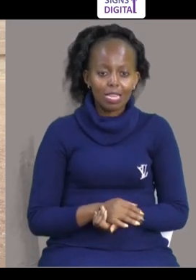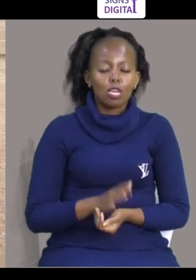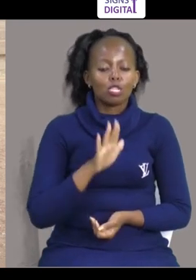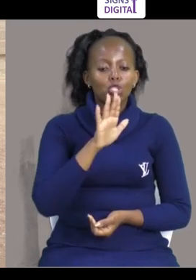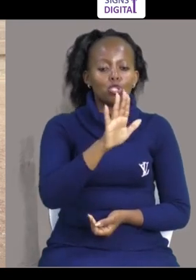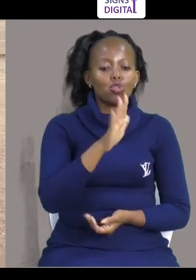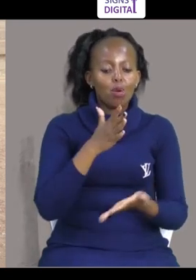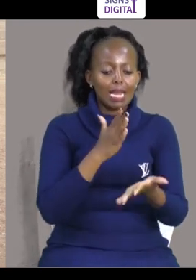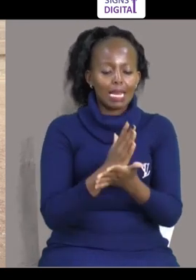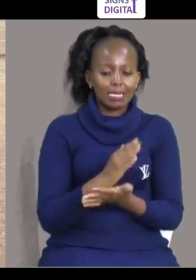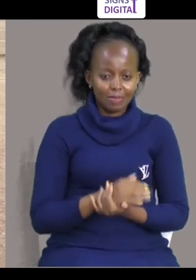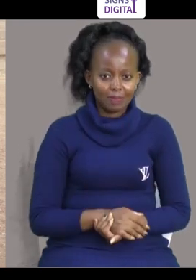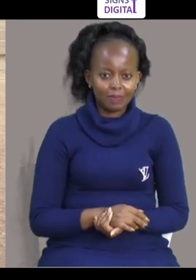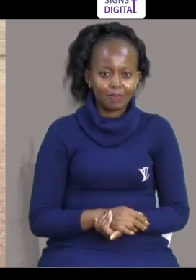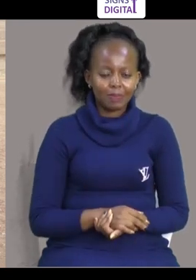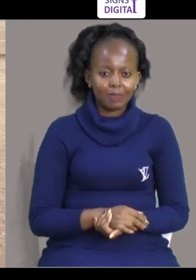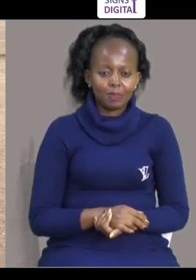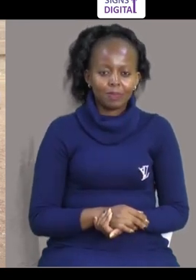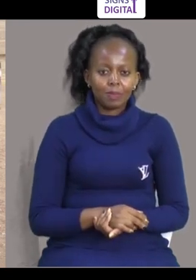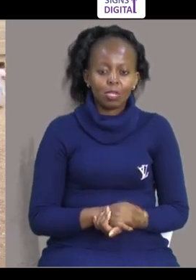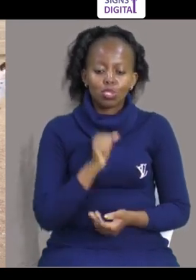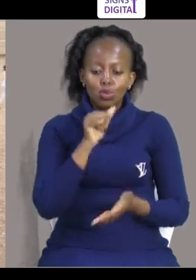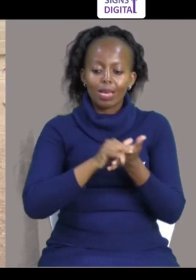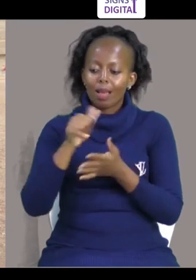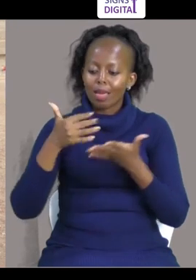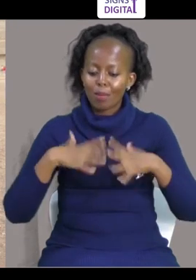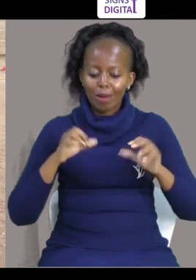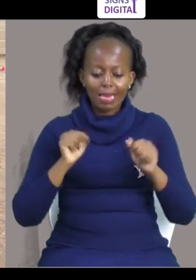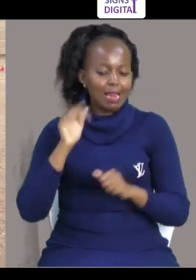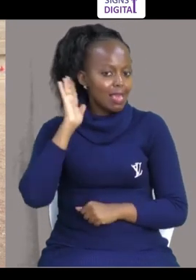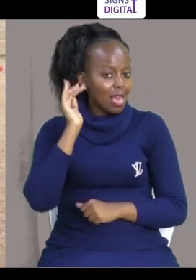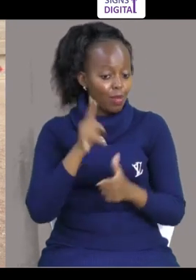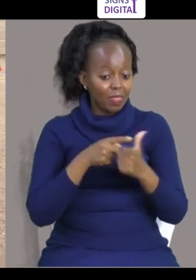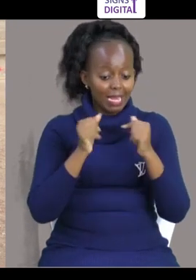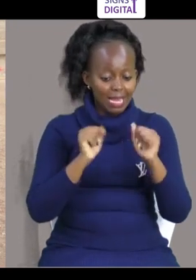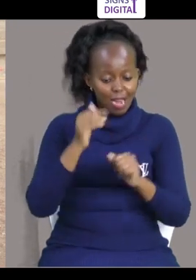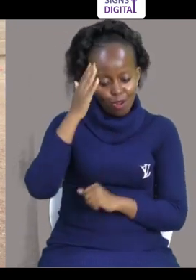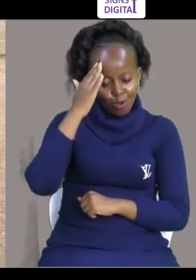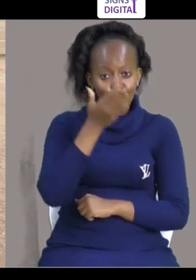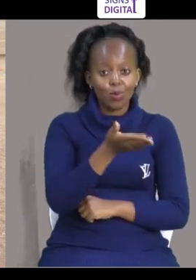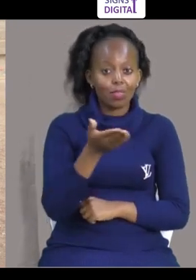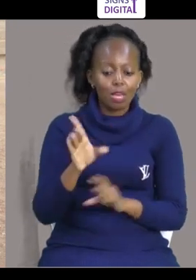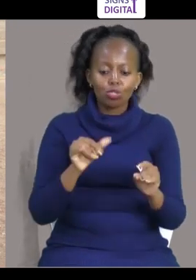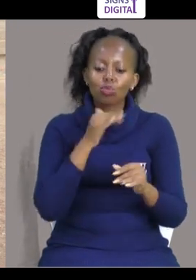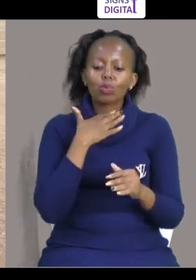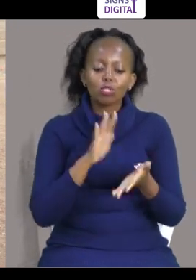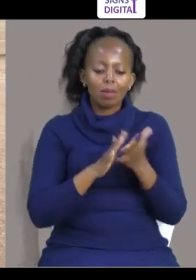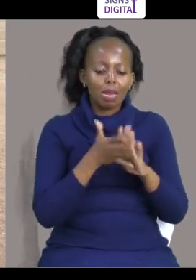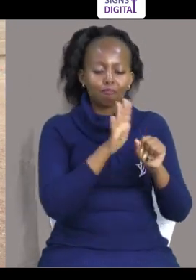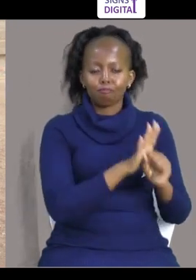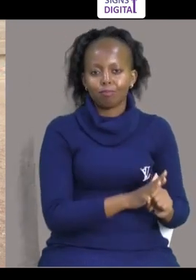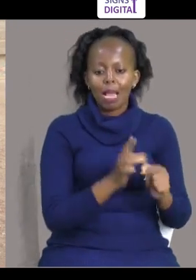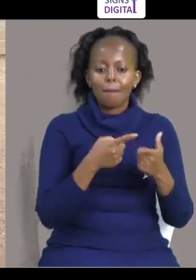for your rights Sio mpaka serikari na kisisi wegini Wawasikie Wajue muko